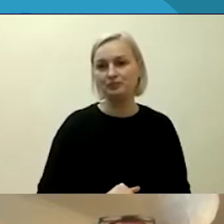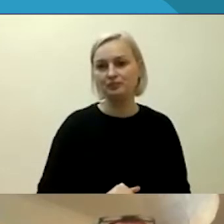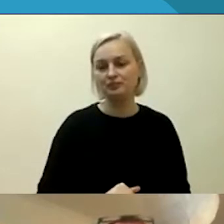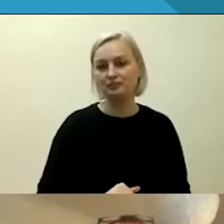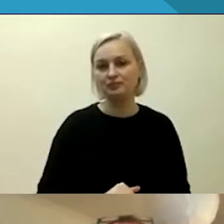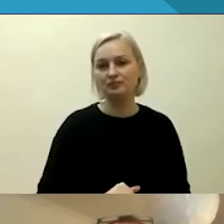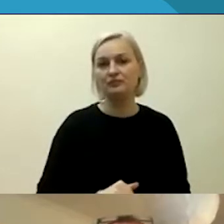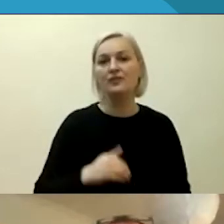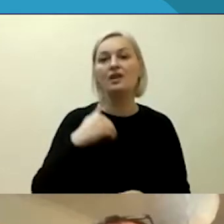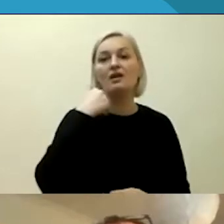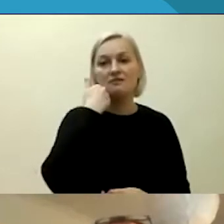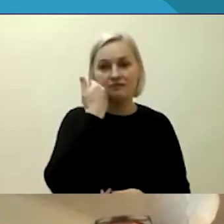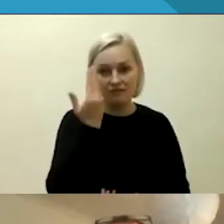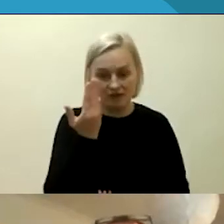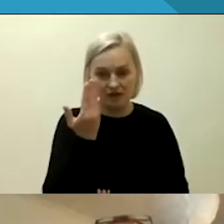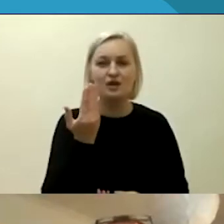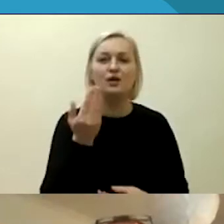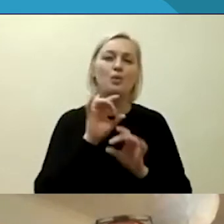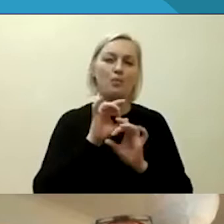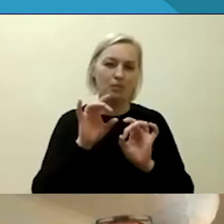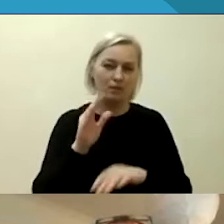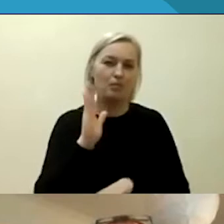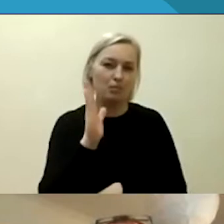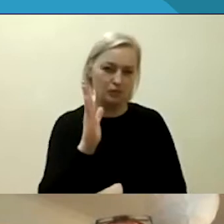Vėliau apie tai šiek tiek papasakosiu.